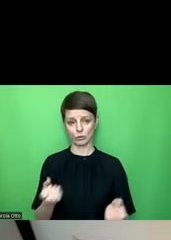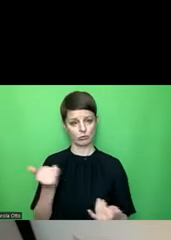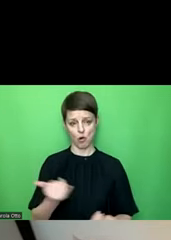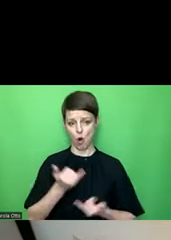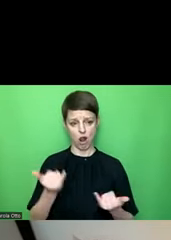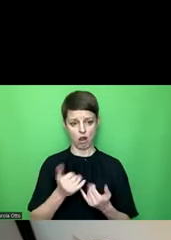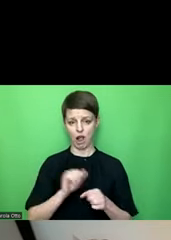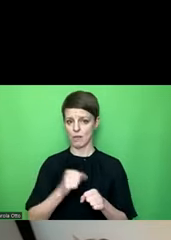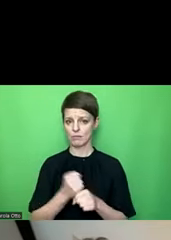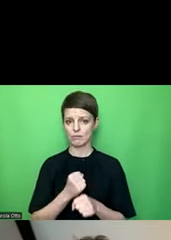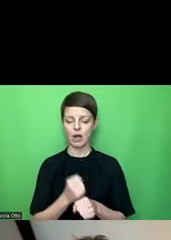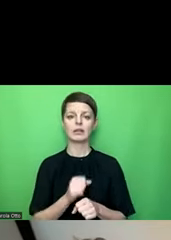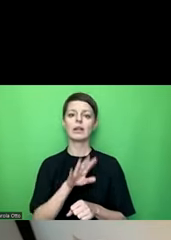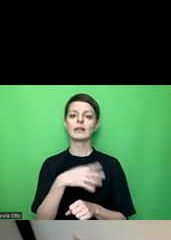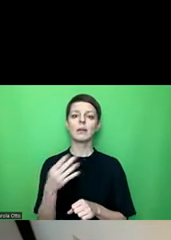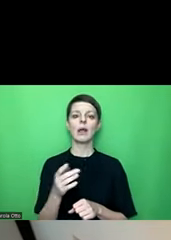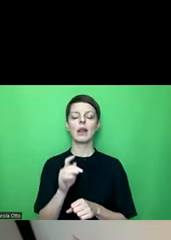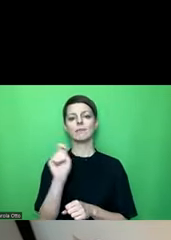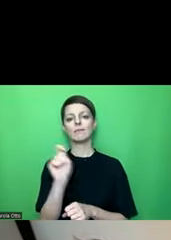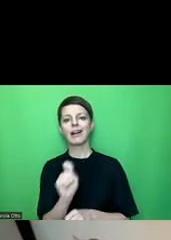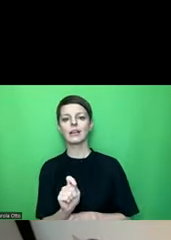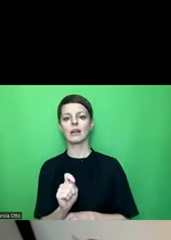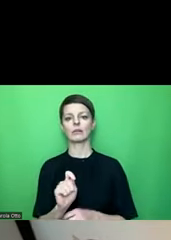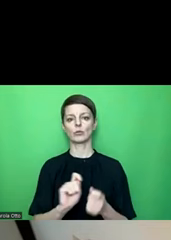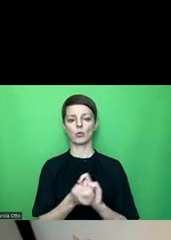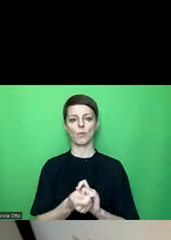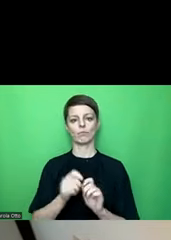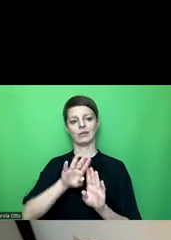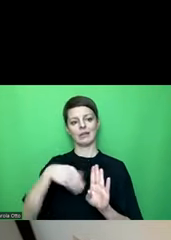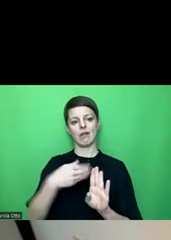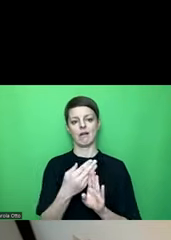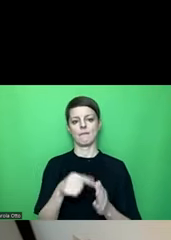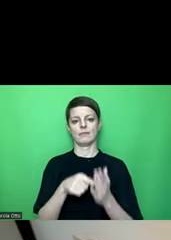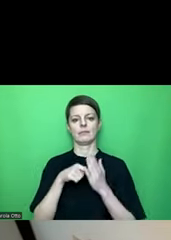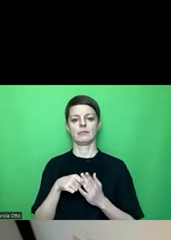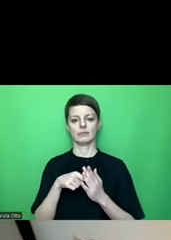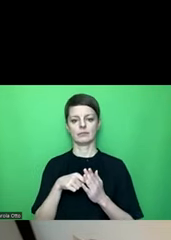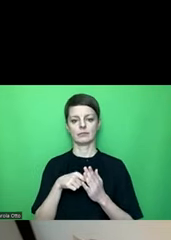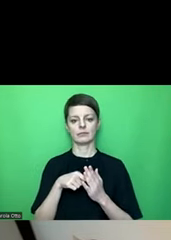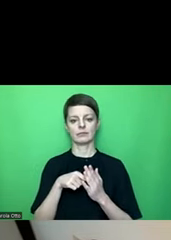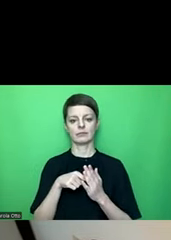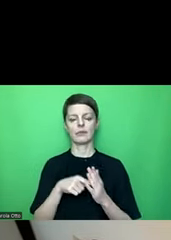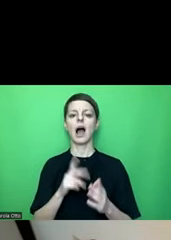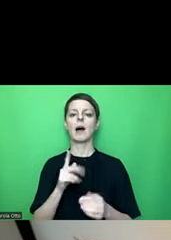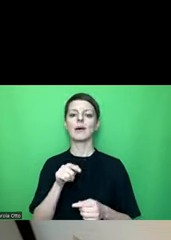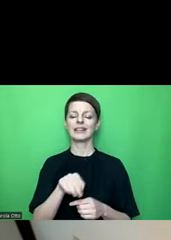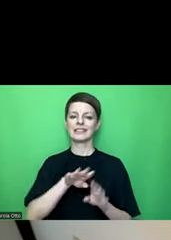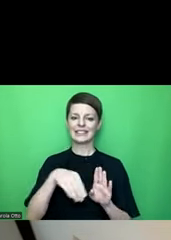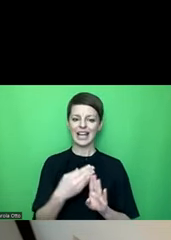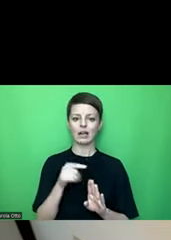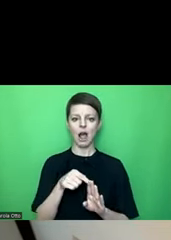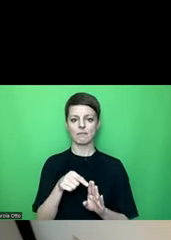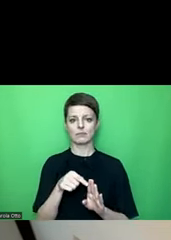machen kann. Ich kann einfach eine Tabelle markieren und dafür ein Diagramm erstellen lassen. Allerdings ist dieses Diagramm nicht